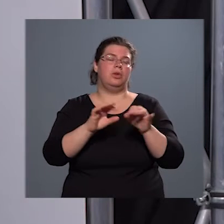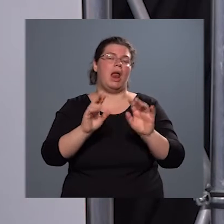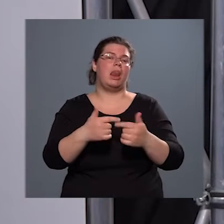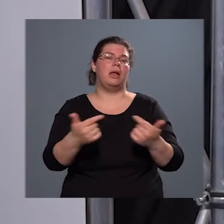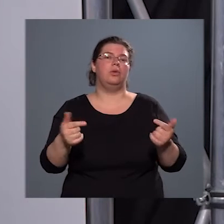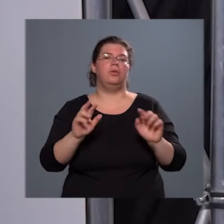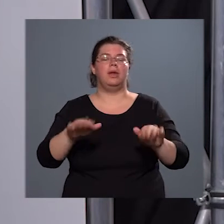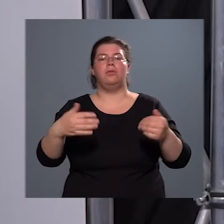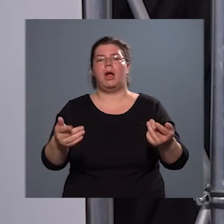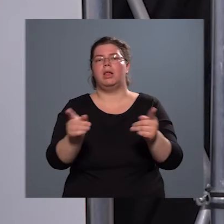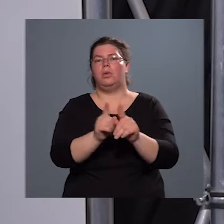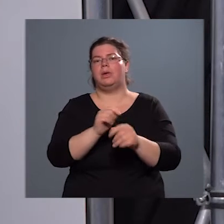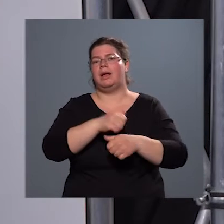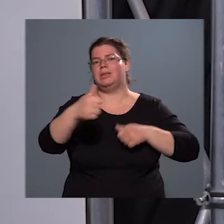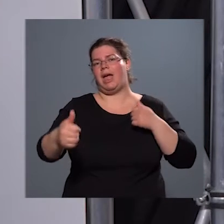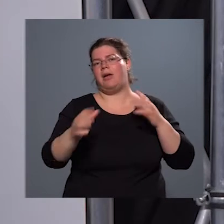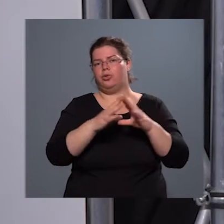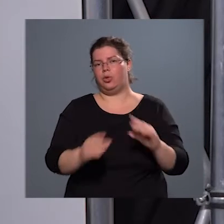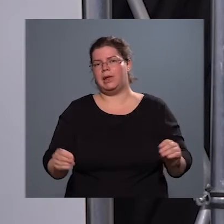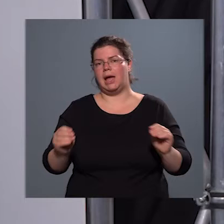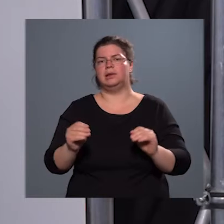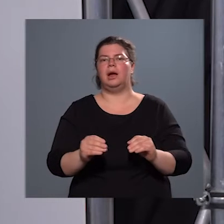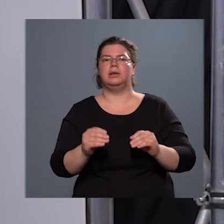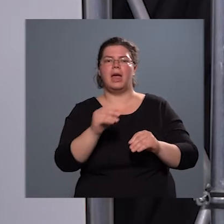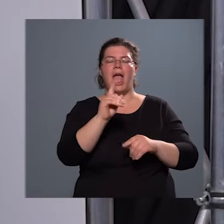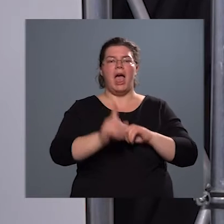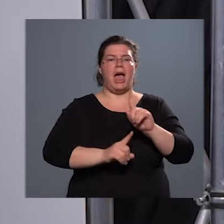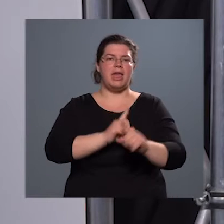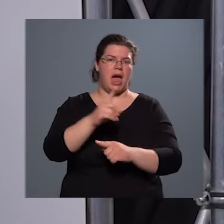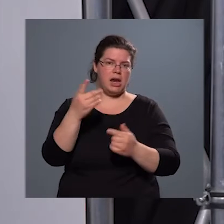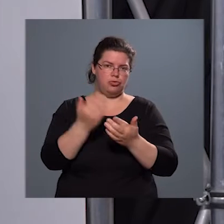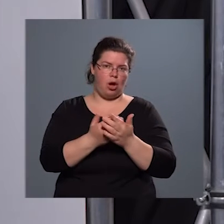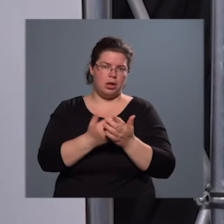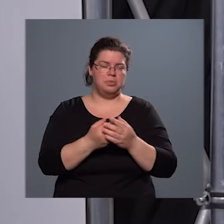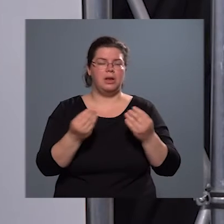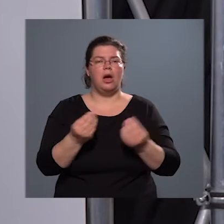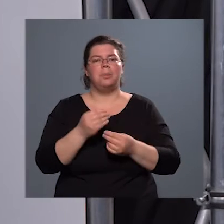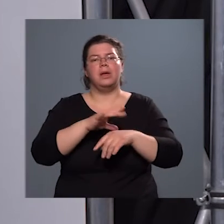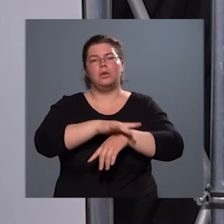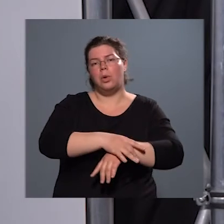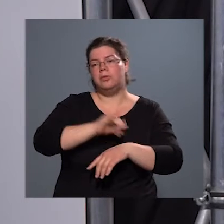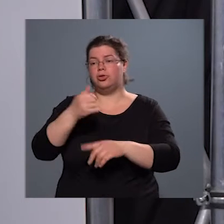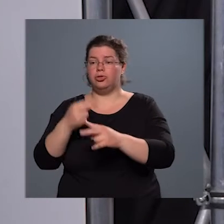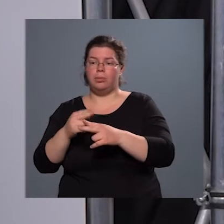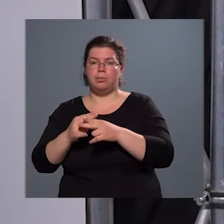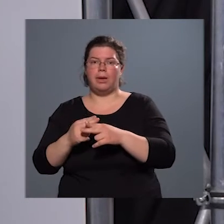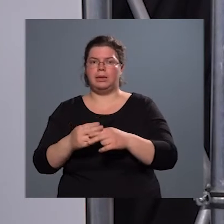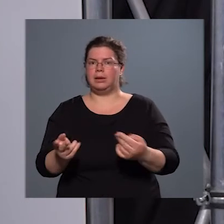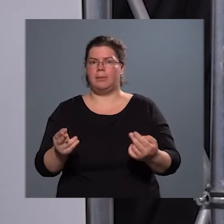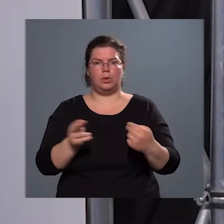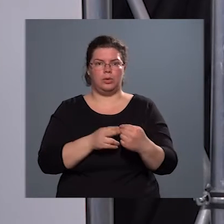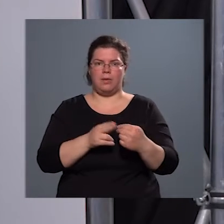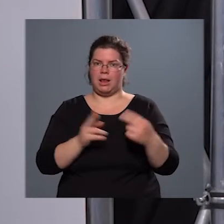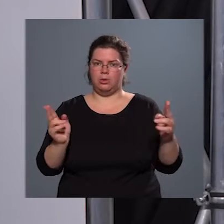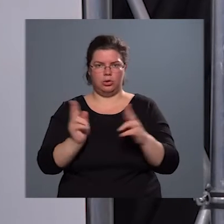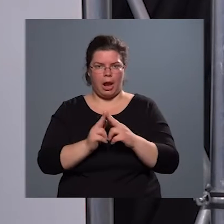távgyógyászati, tehát telemedicina eljárásoknak az alkalmazása, ahogy az orvos és a beteg nem közvetlenül találkozik